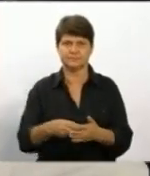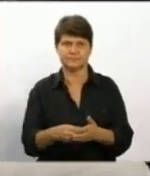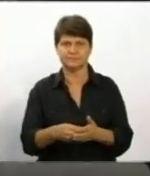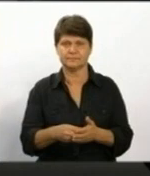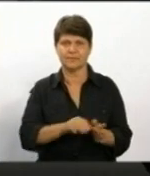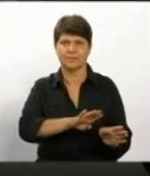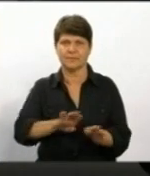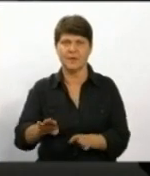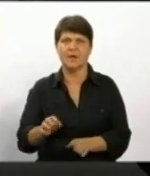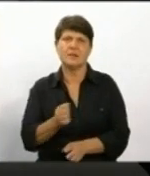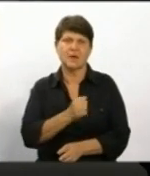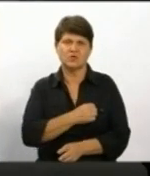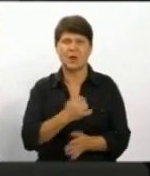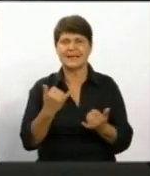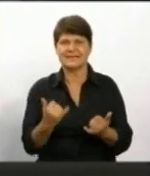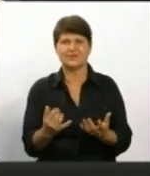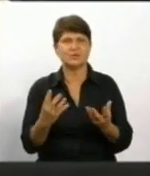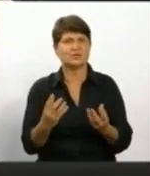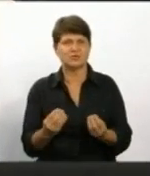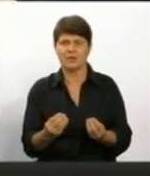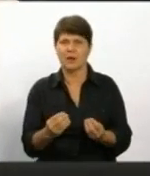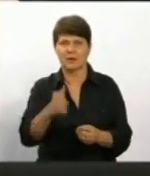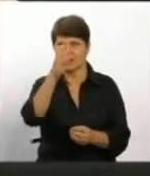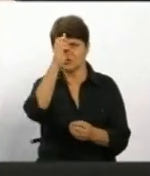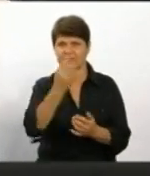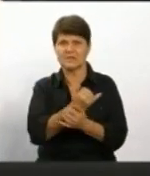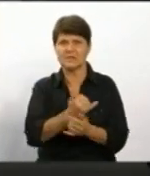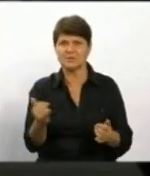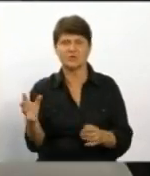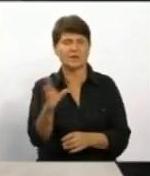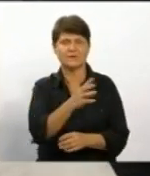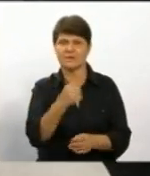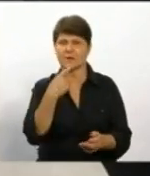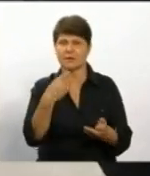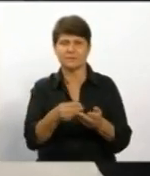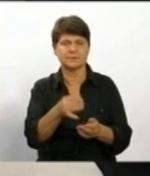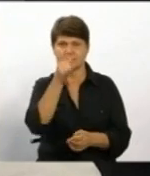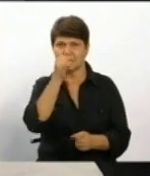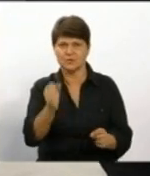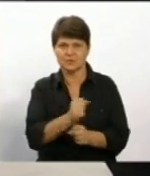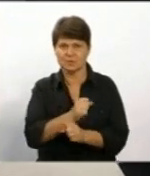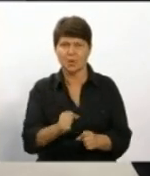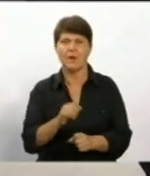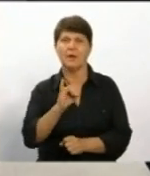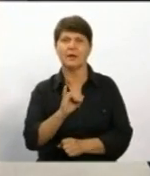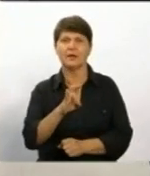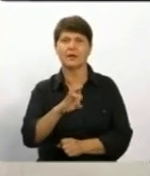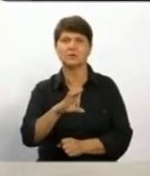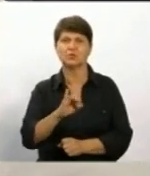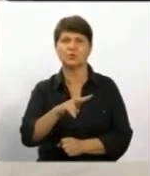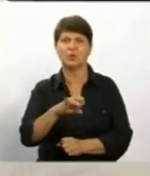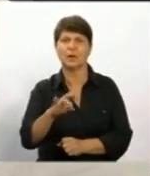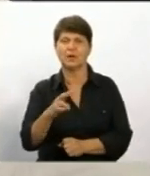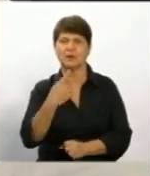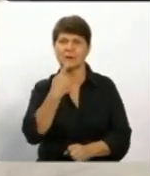дозволити, вона не завжди дозволяє на запитання інсулінами. І ще сьогодні взяти 40% держава дає на інсулін, а інше лягає на місцевий